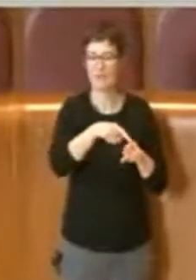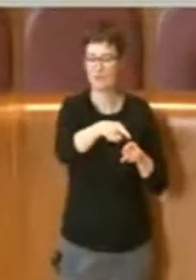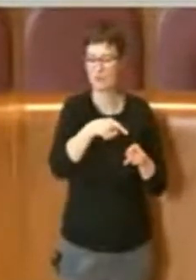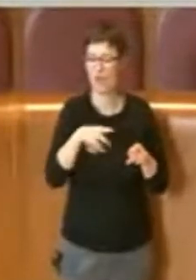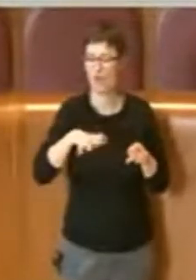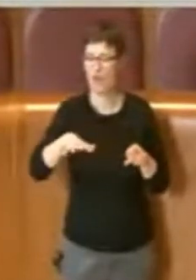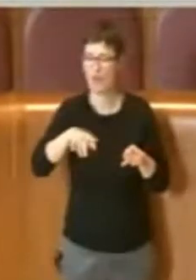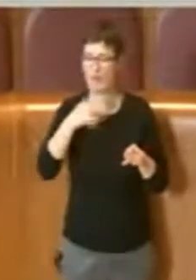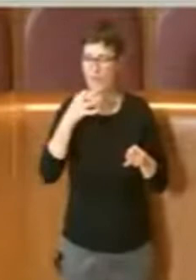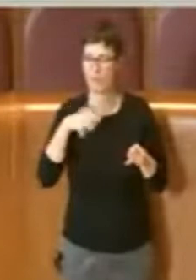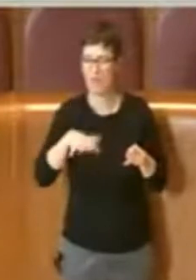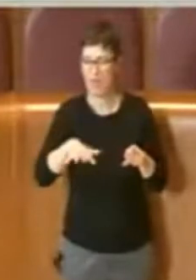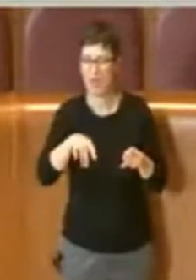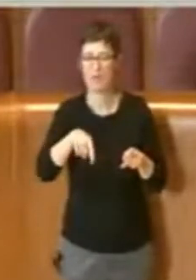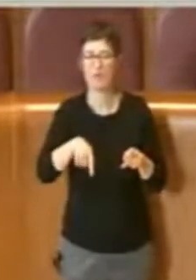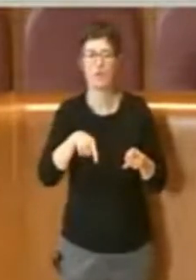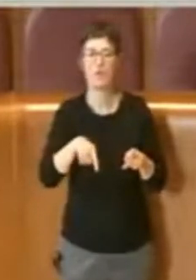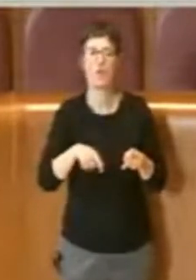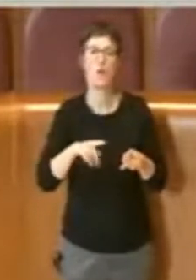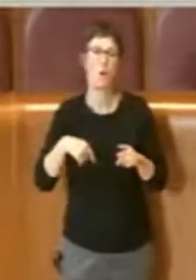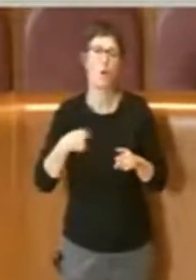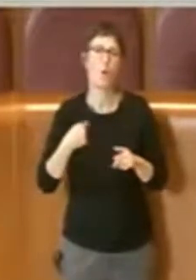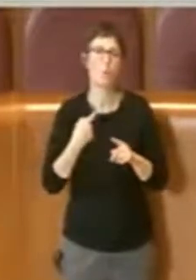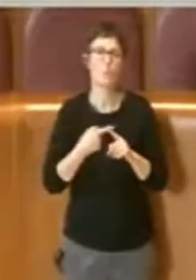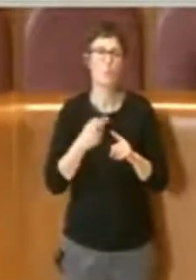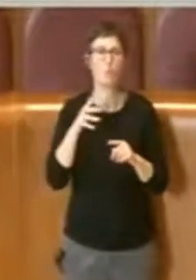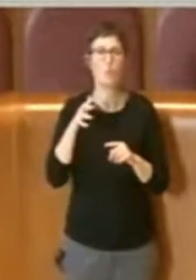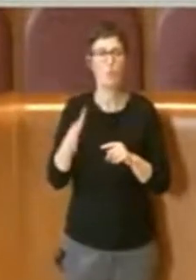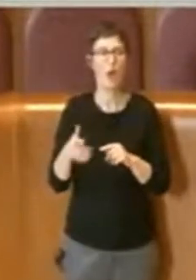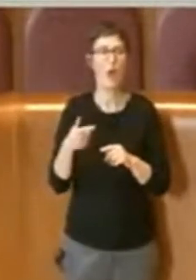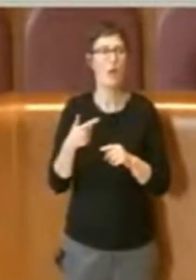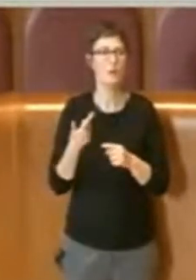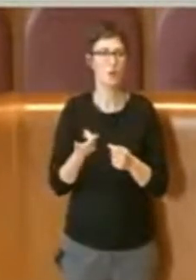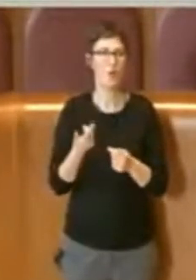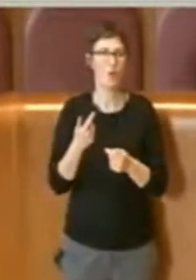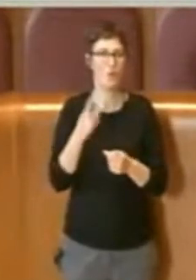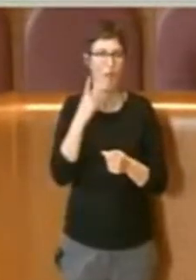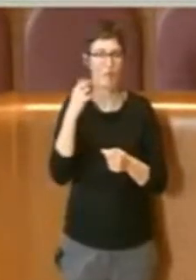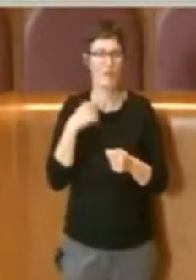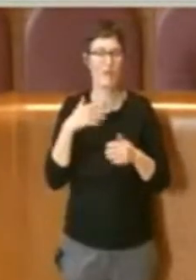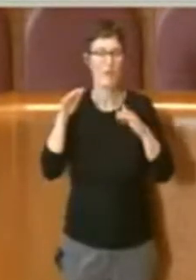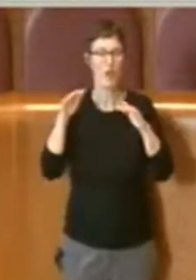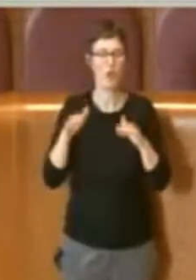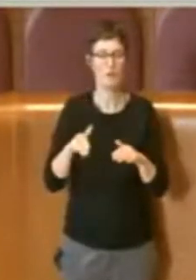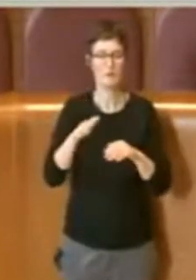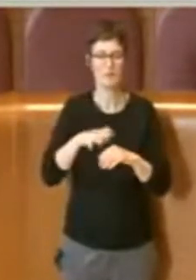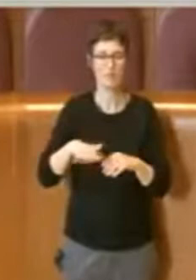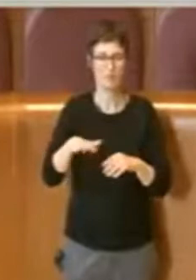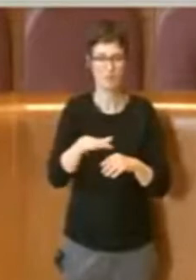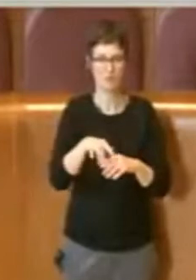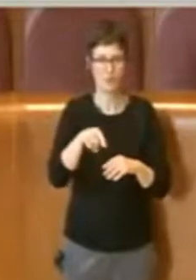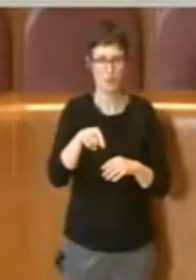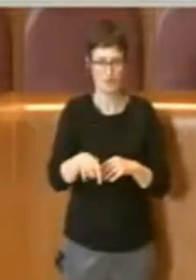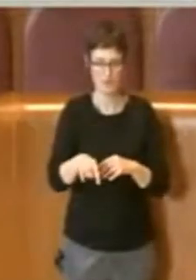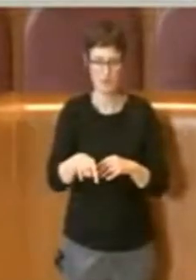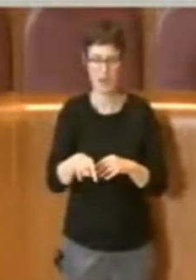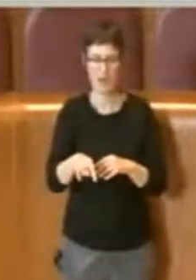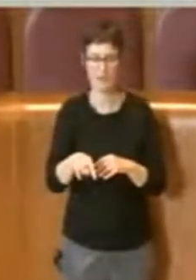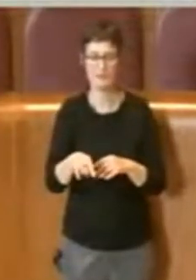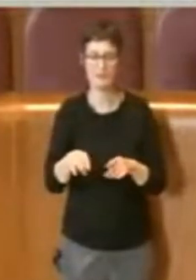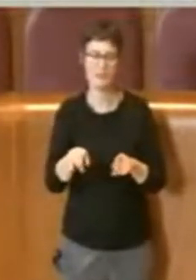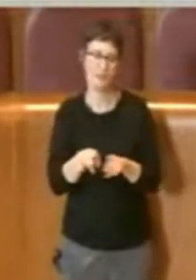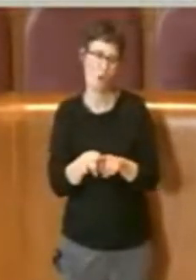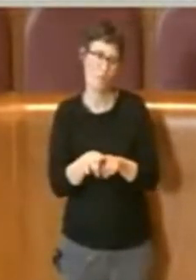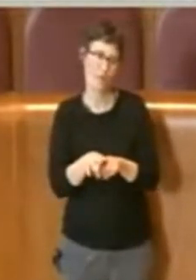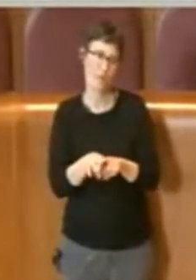la presenza e conservazione di spazi o comunque locali che possano garantire la continuità e la conservazione delle